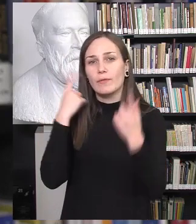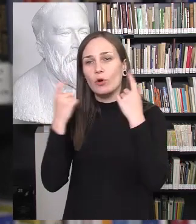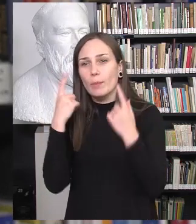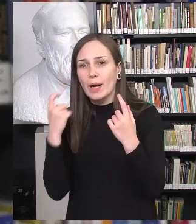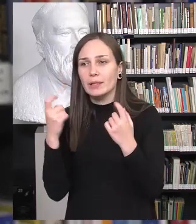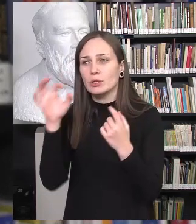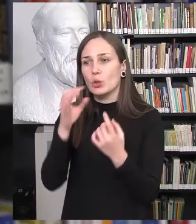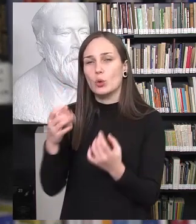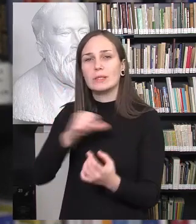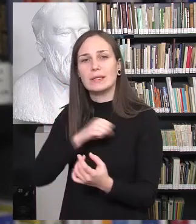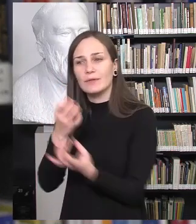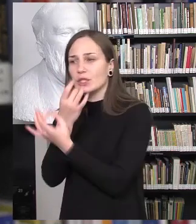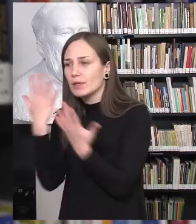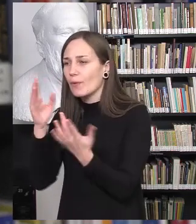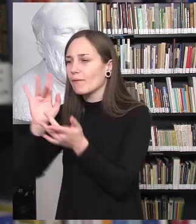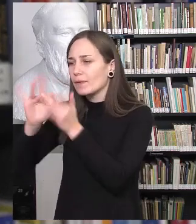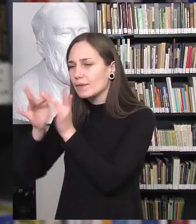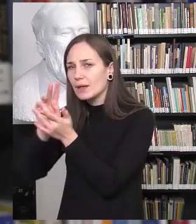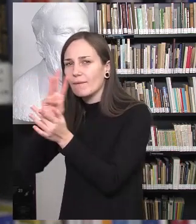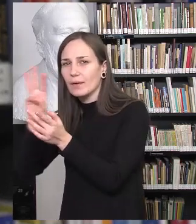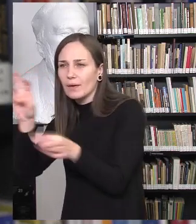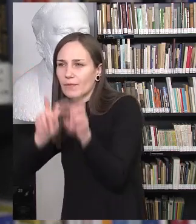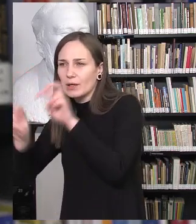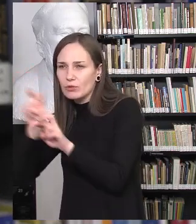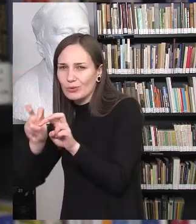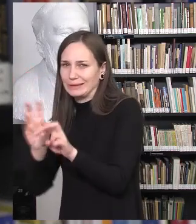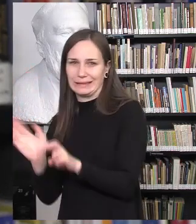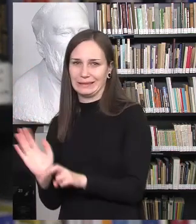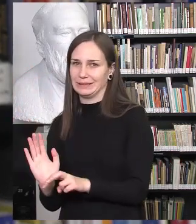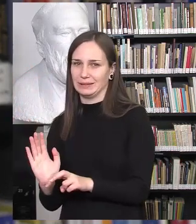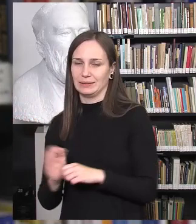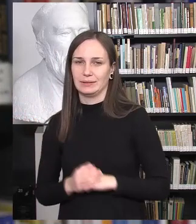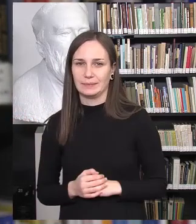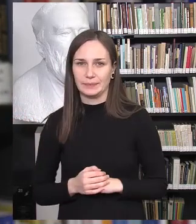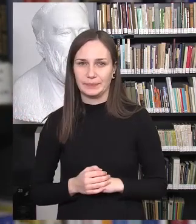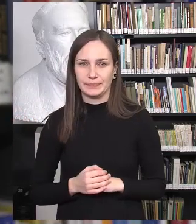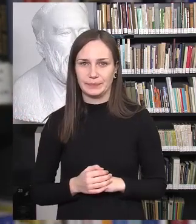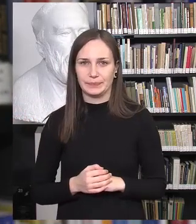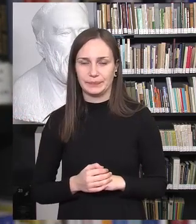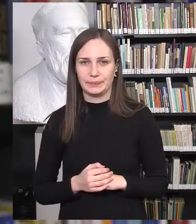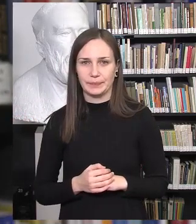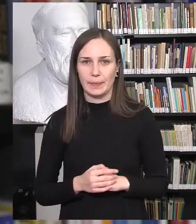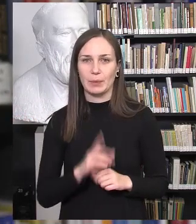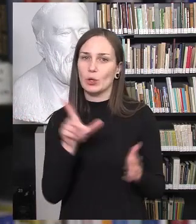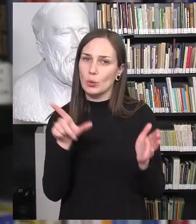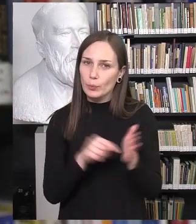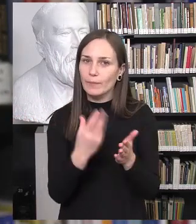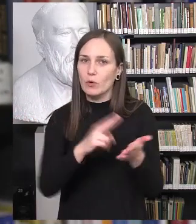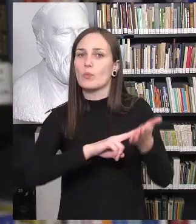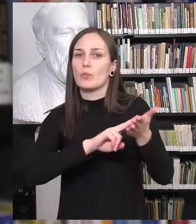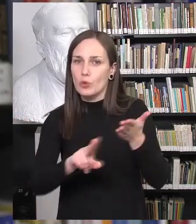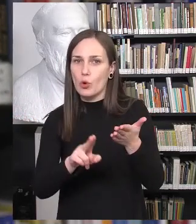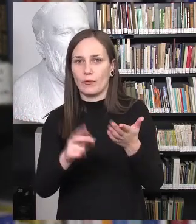ir savi švietos kažkokiuose keistuose partaluose ar kažkur ant kampo, bet kad tai būtų profesionaliai